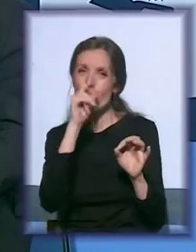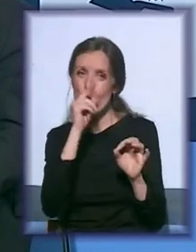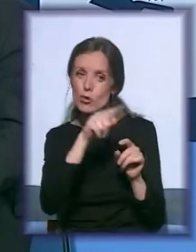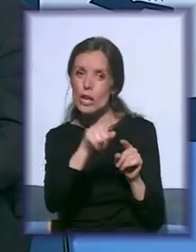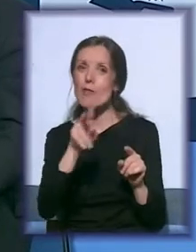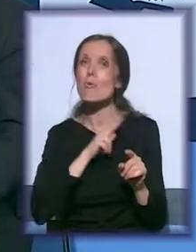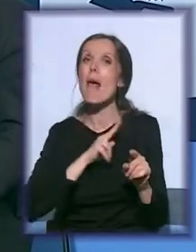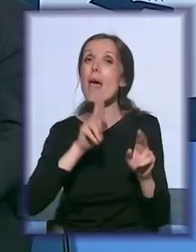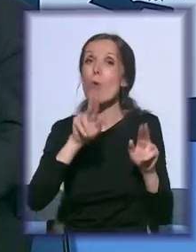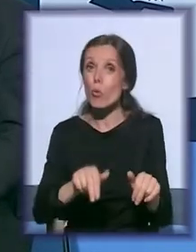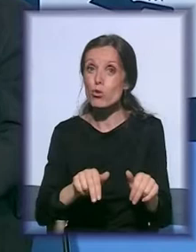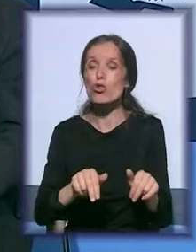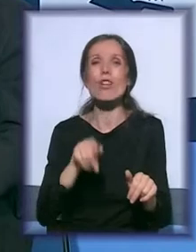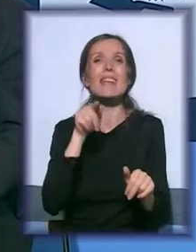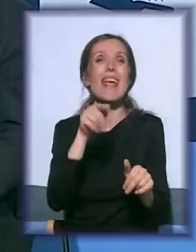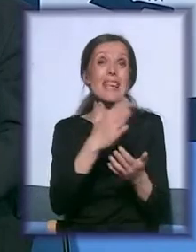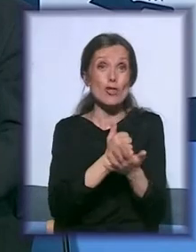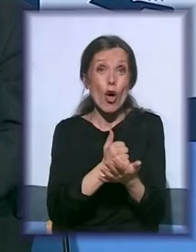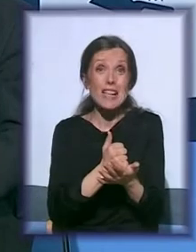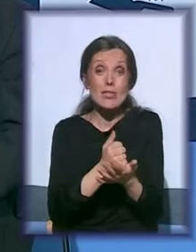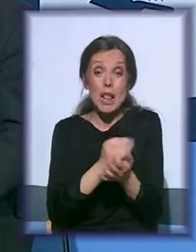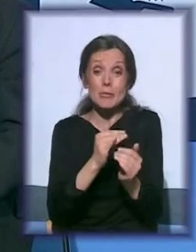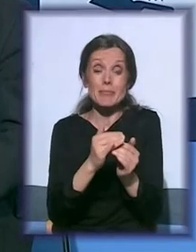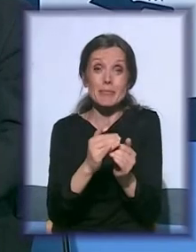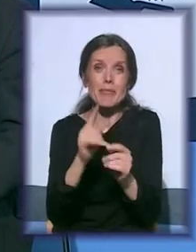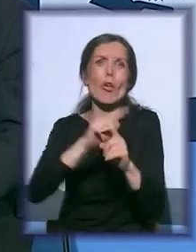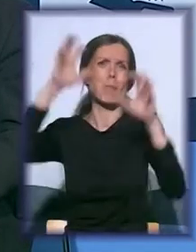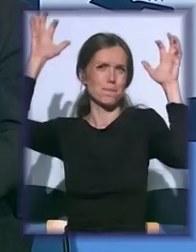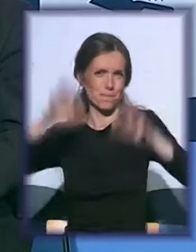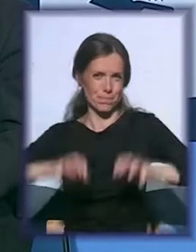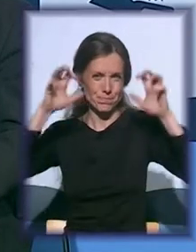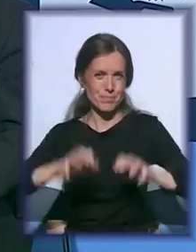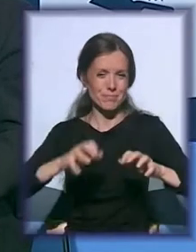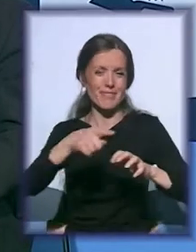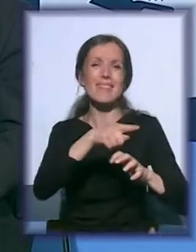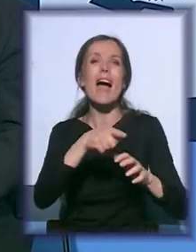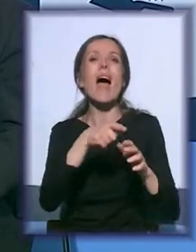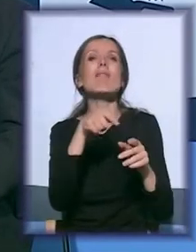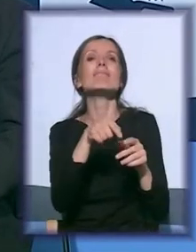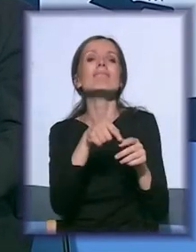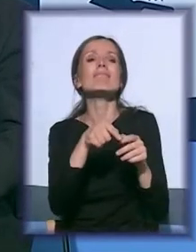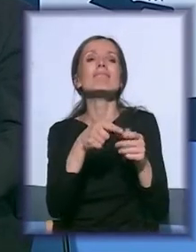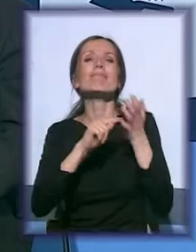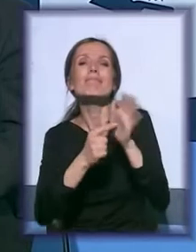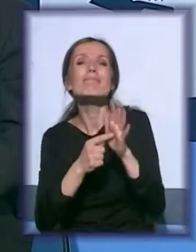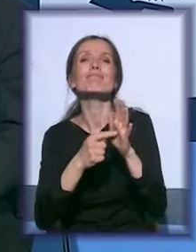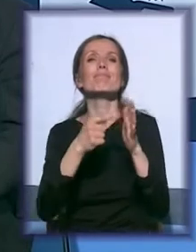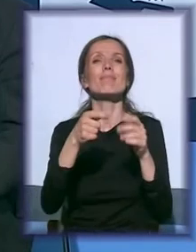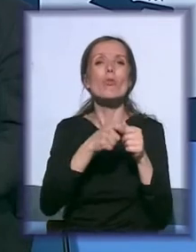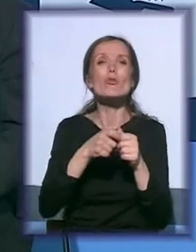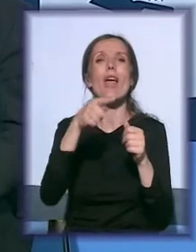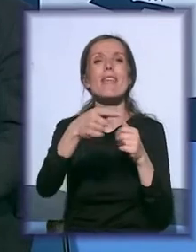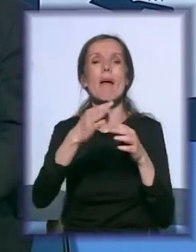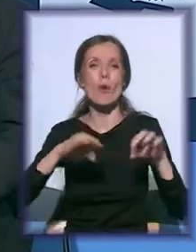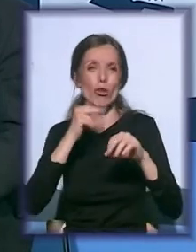iskoristile do momenta nevremena da predstave svoje programe, projekte sa udruženjama s kojim oni participiraju i koji su im se javili da se